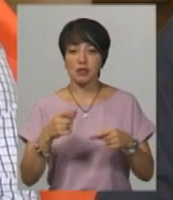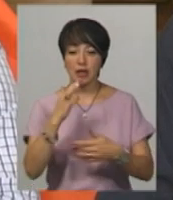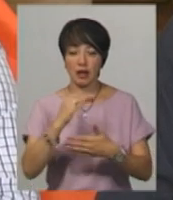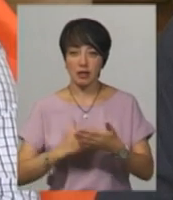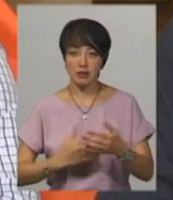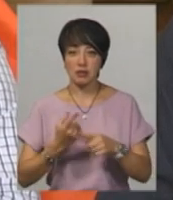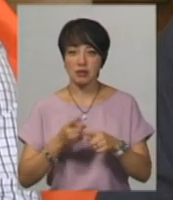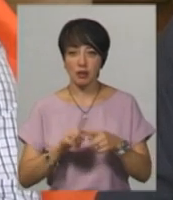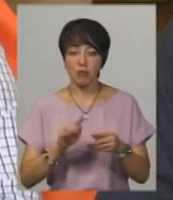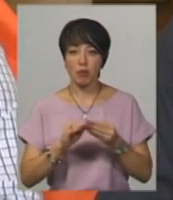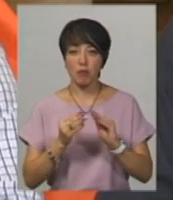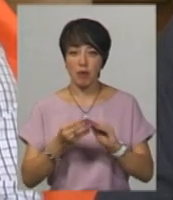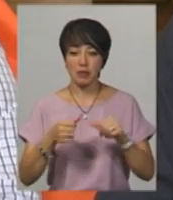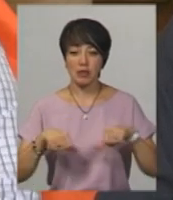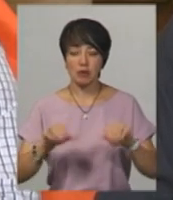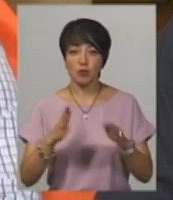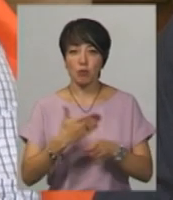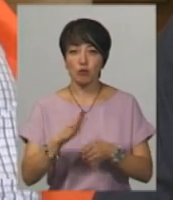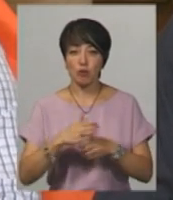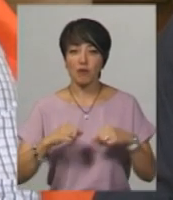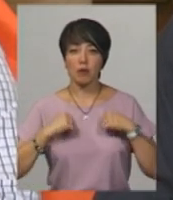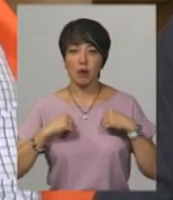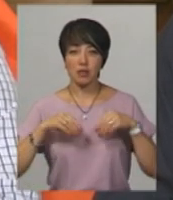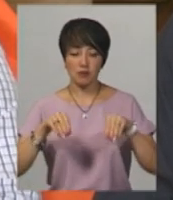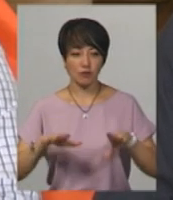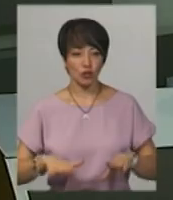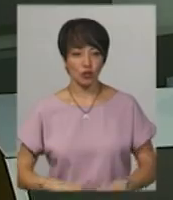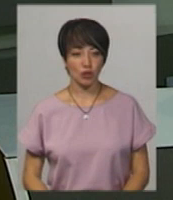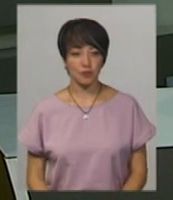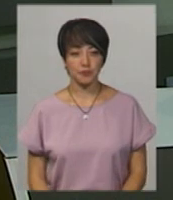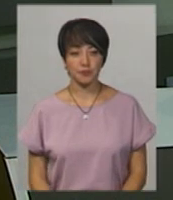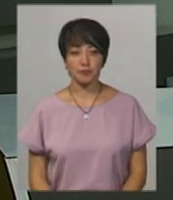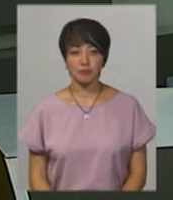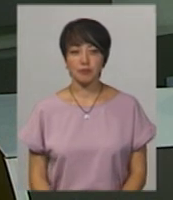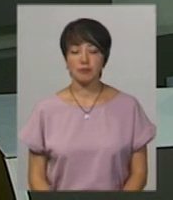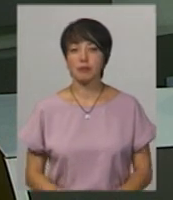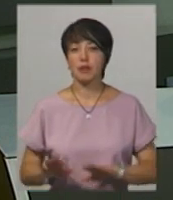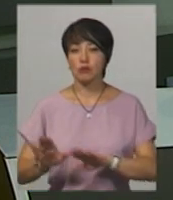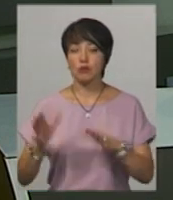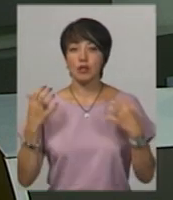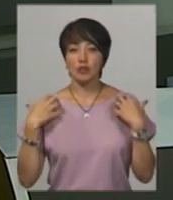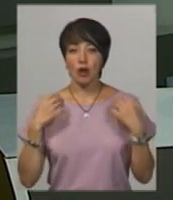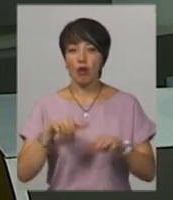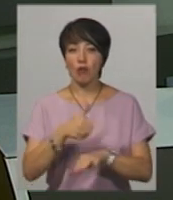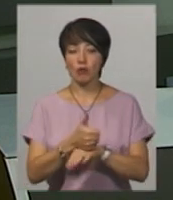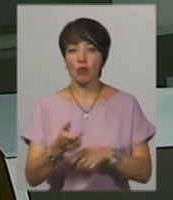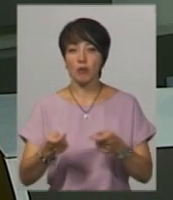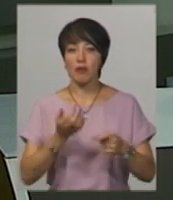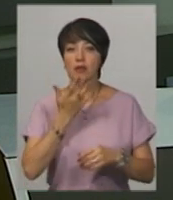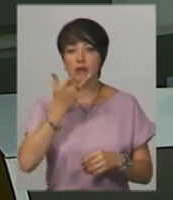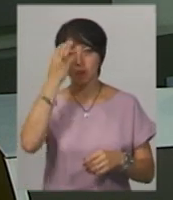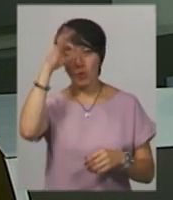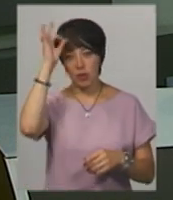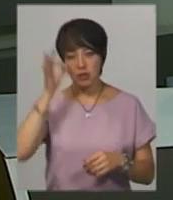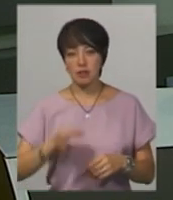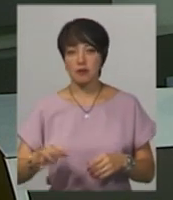реєстр цих проблемних дільниць і будемо поступово намагатись вирішити. Заступник начальника головного управління нацполіції